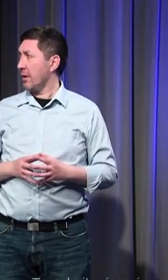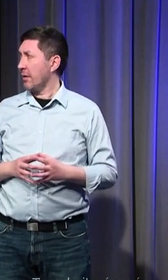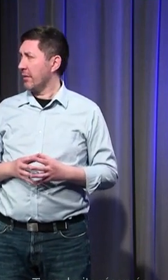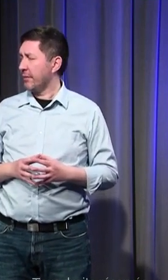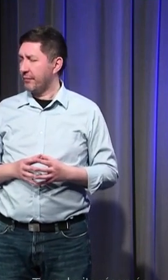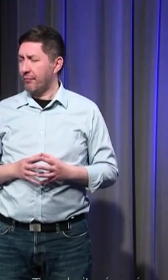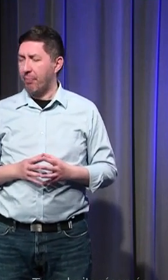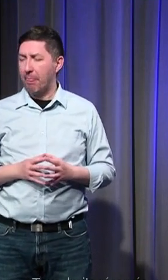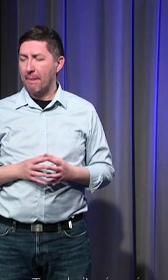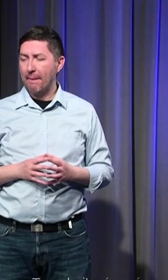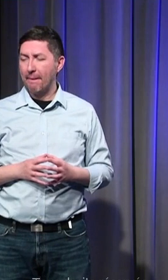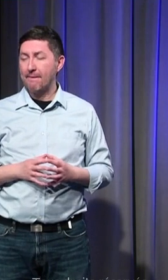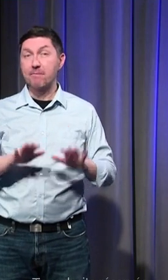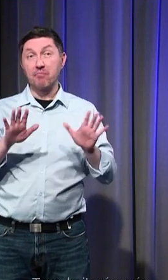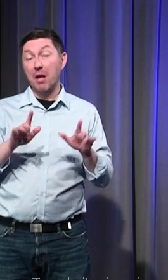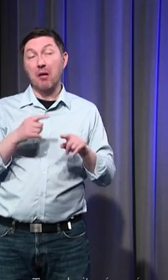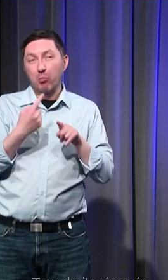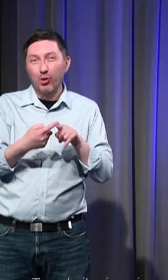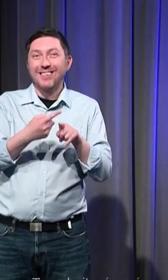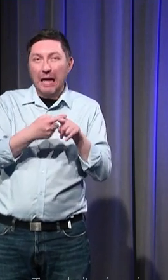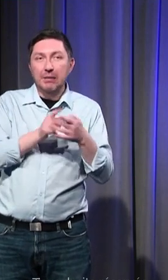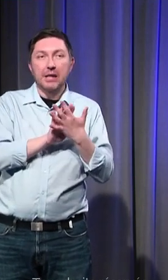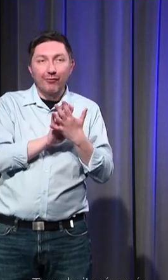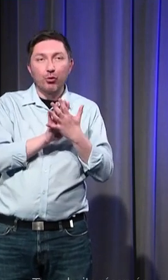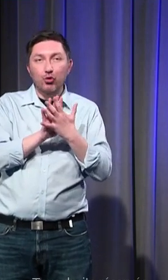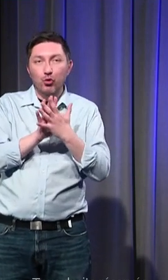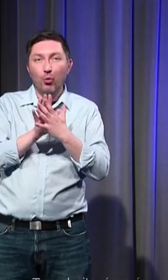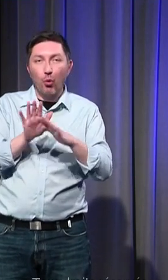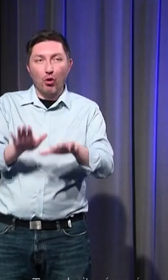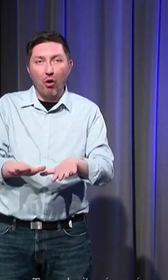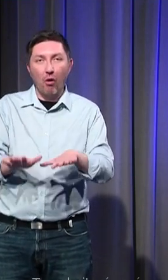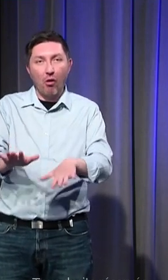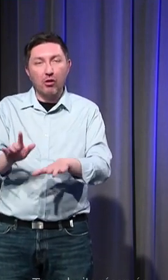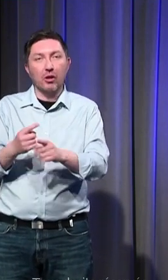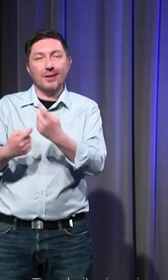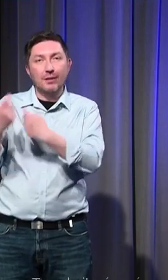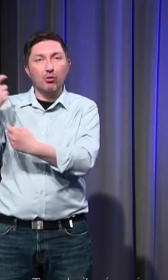c'est aussi une évolution lente de l'histoire qui va consister